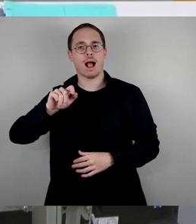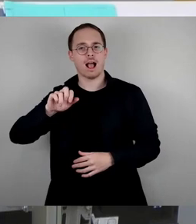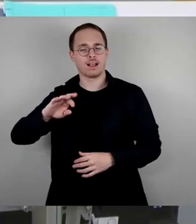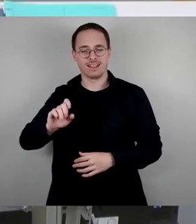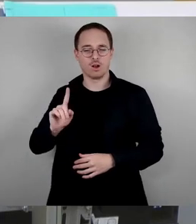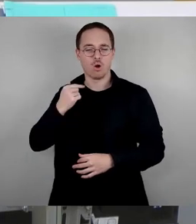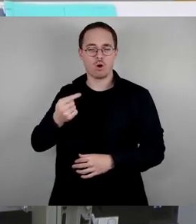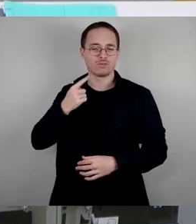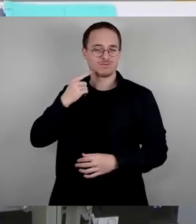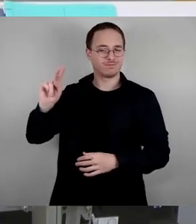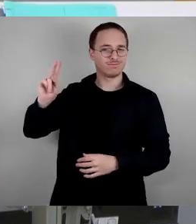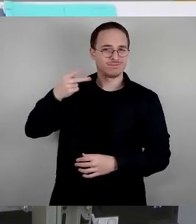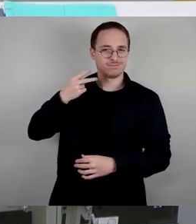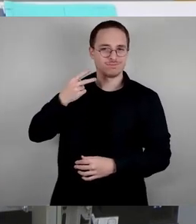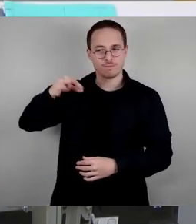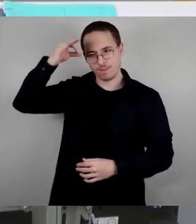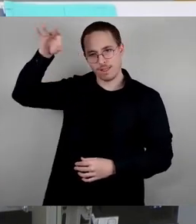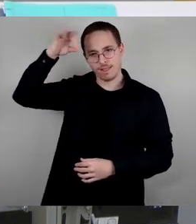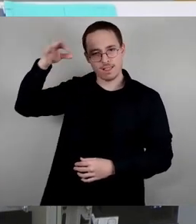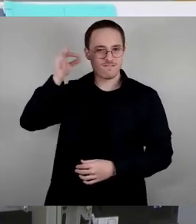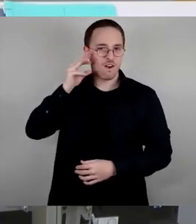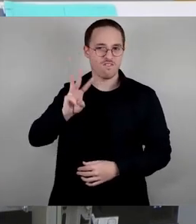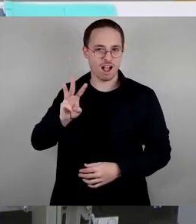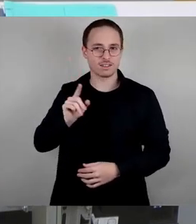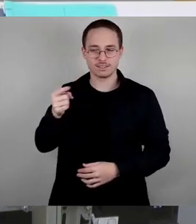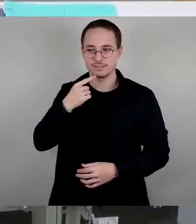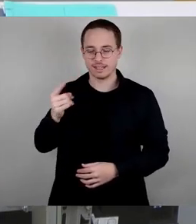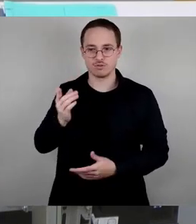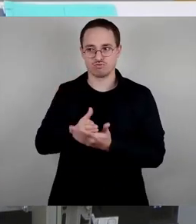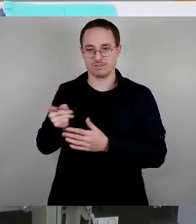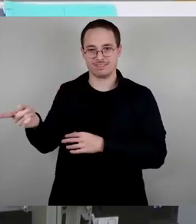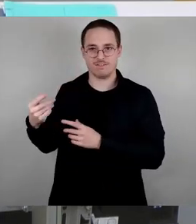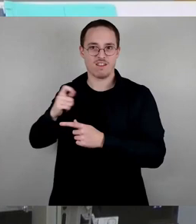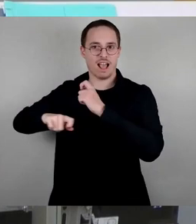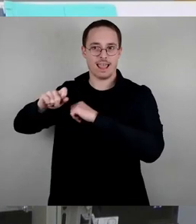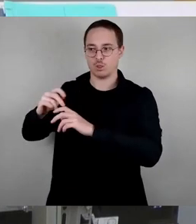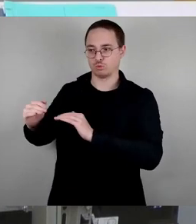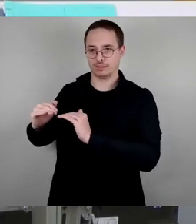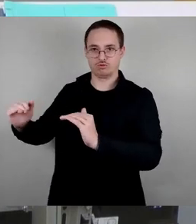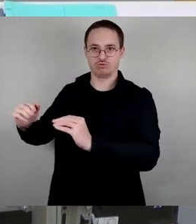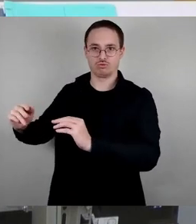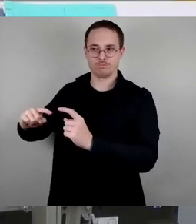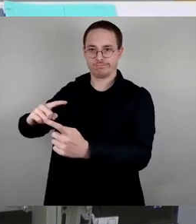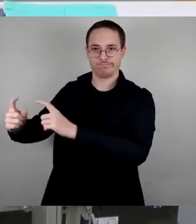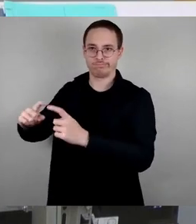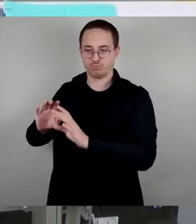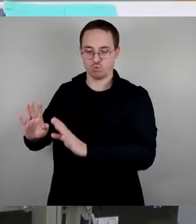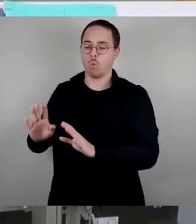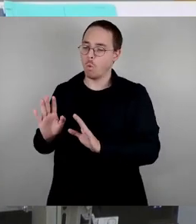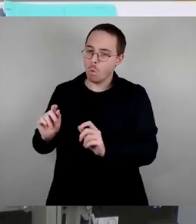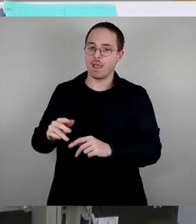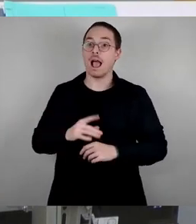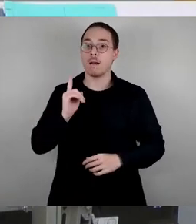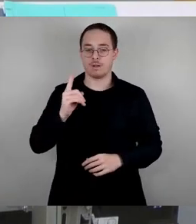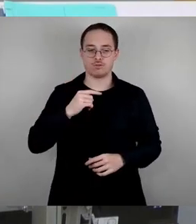man da vorsichtig agieren. Man kann aber nur sagen, wir setzen uns natürlich dafür ein, dass es im Dresdner Westen und in Gurbels weiterhin ein Bad geben wird.